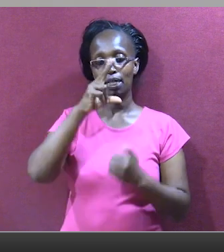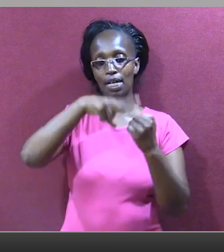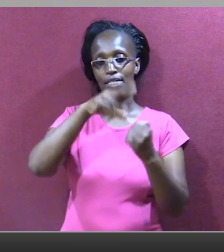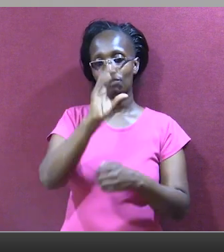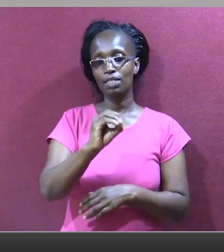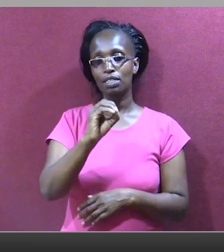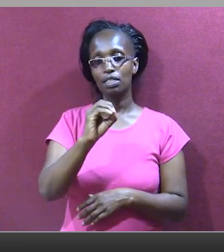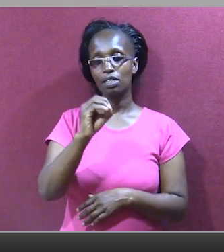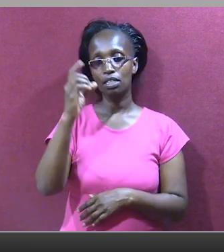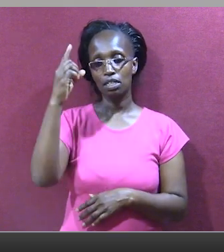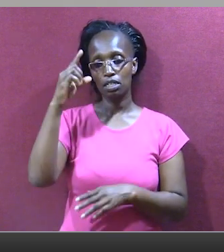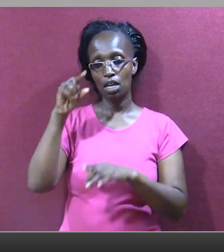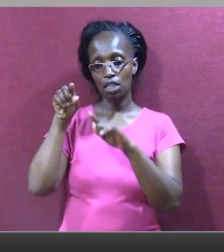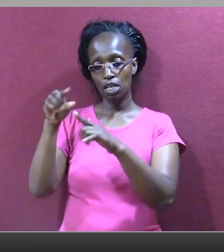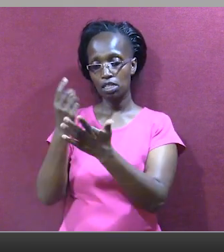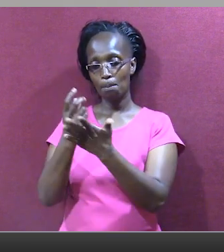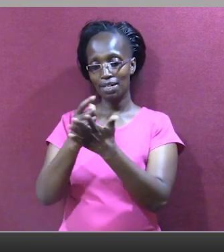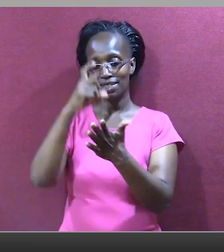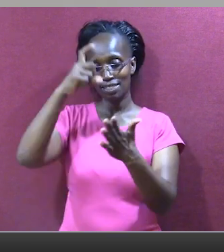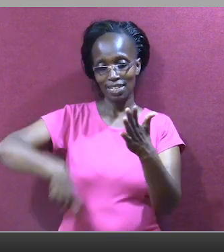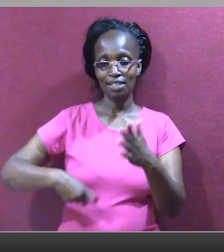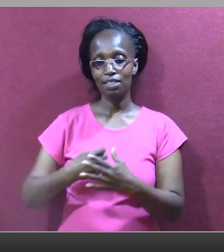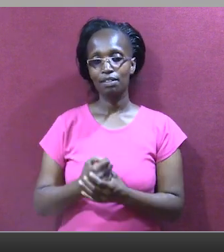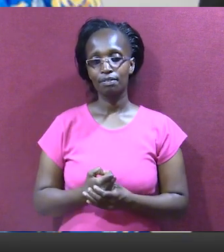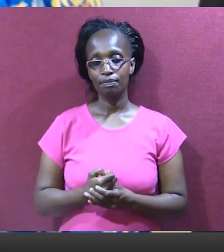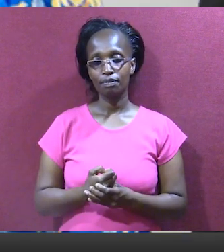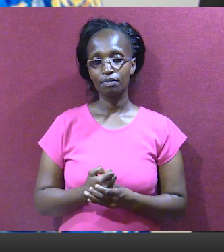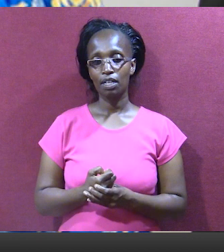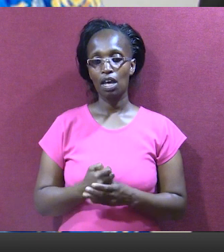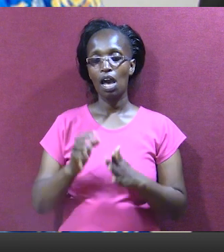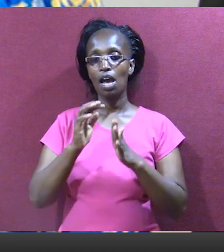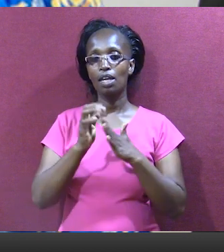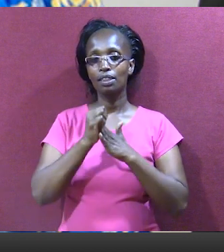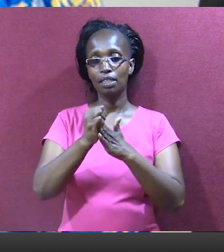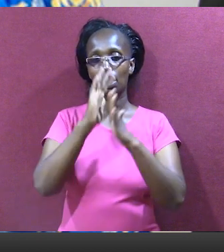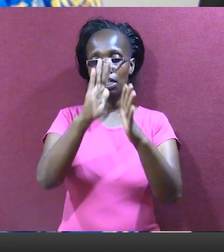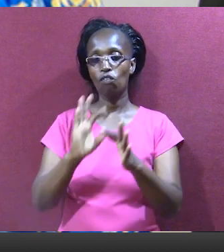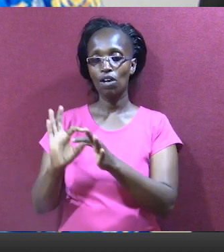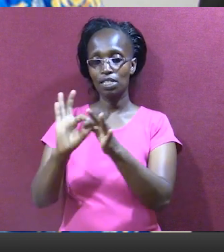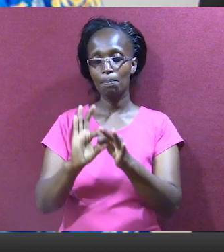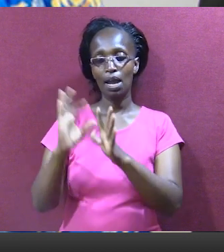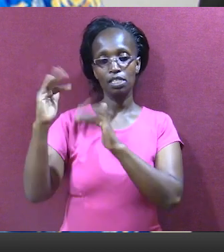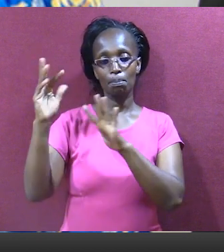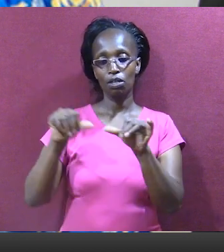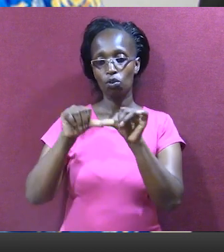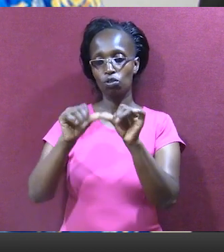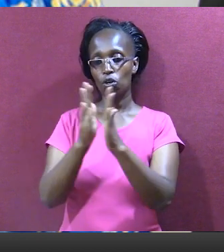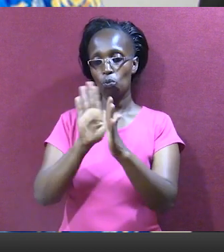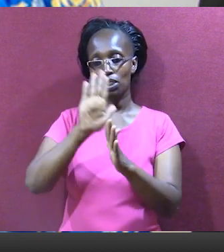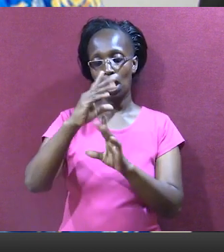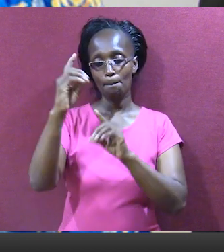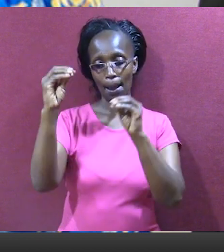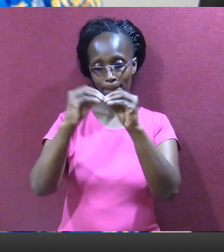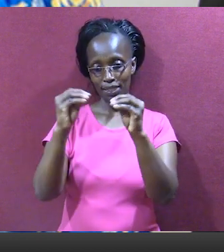70 shillings of that money is tax Vyongozu wazimyo wanatarajua kuendelea na